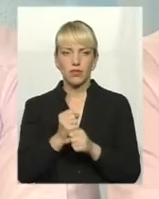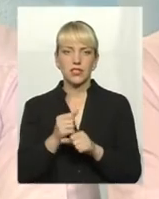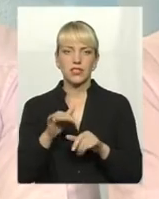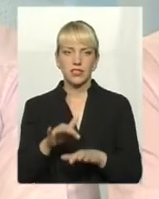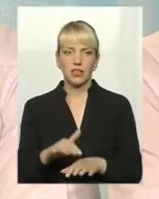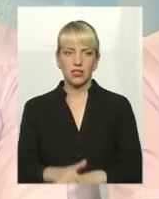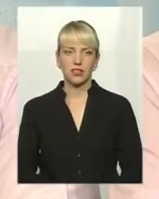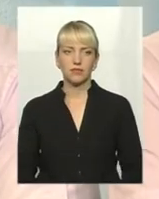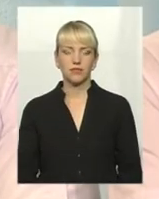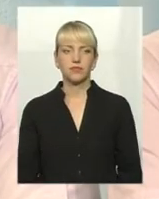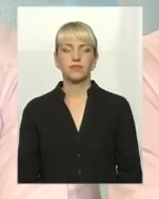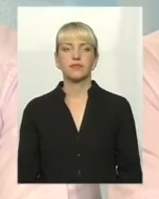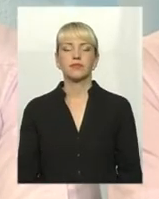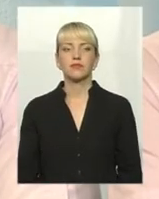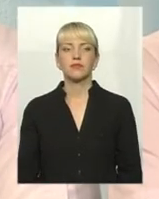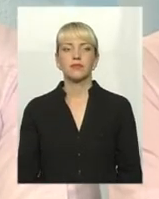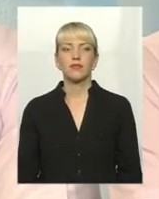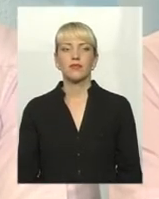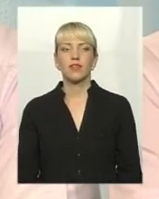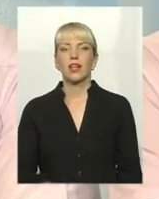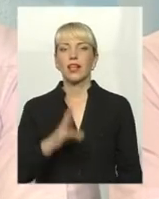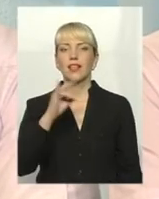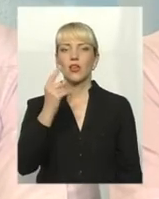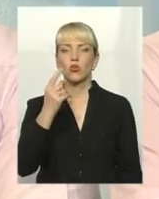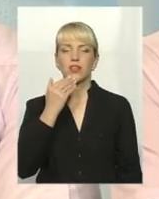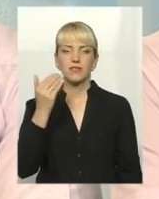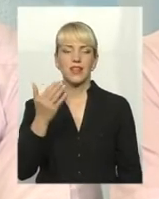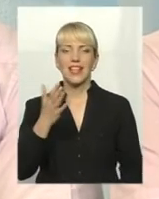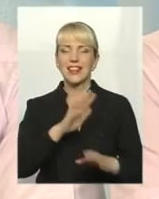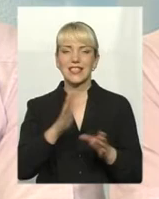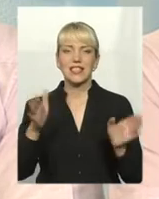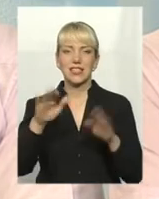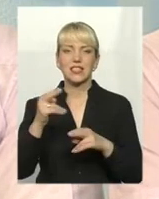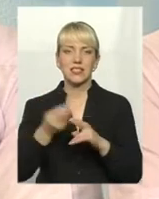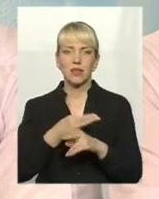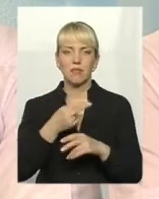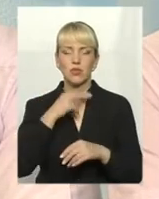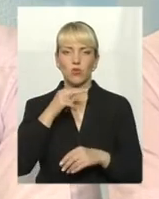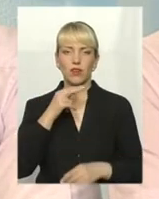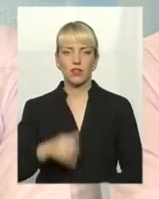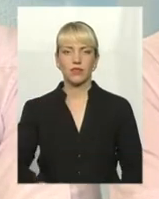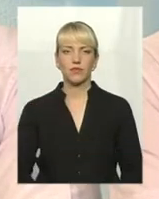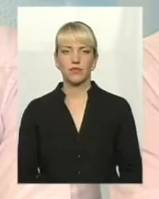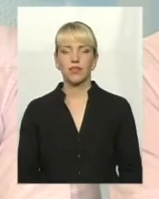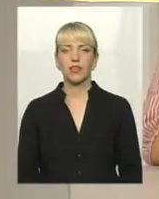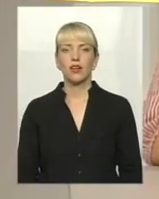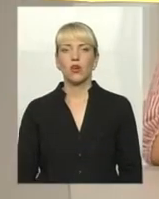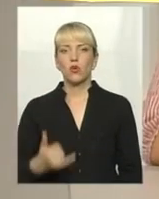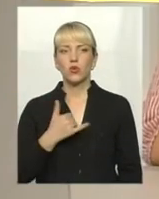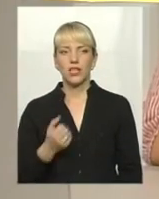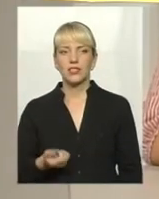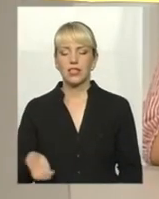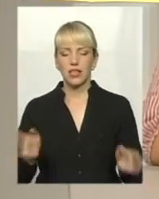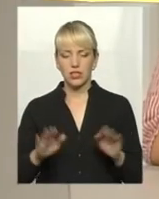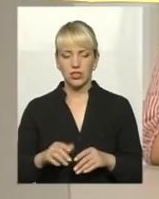особа, яка звернулася. Жодне звернення не залишається без розгляду. Добре, дякую вам за коментар. У нас лишається буквально пару